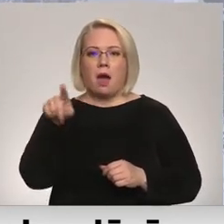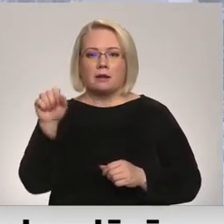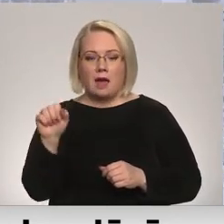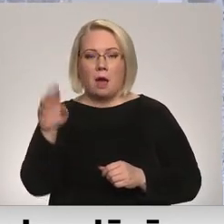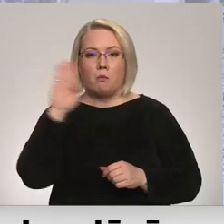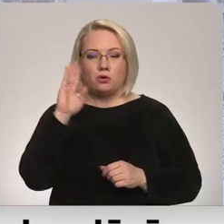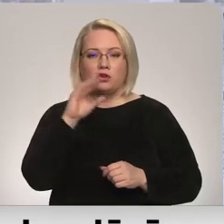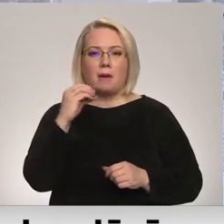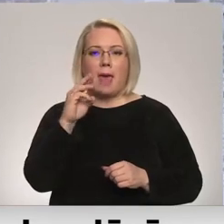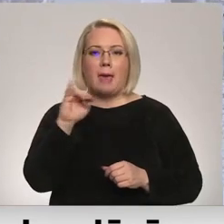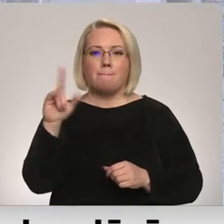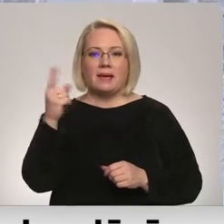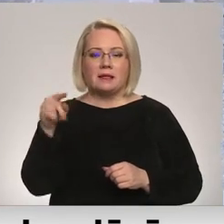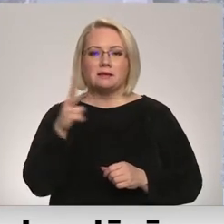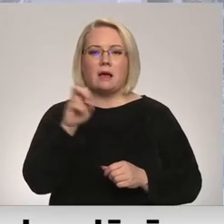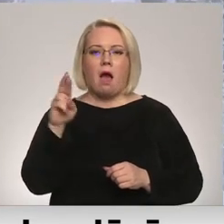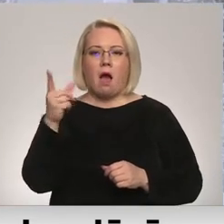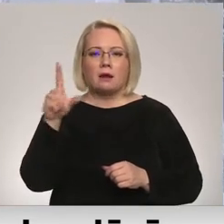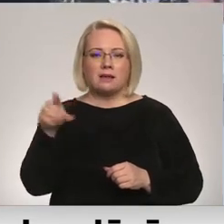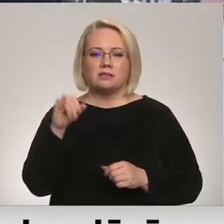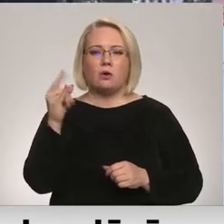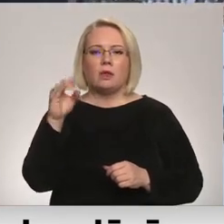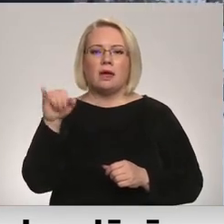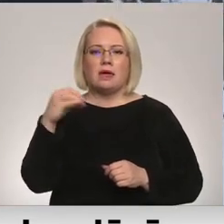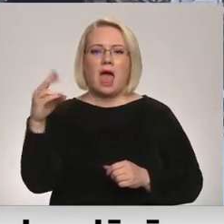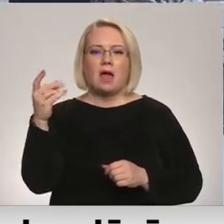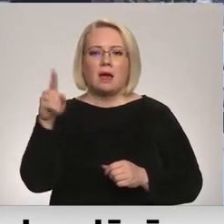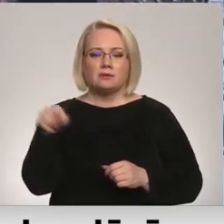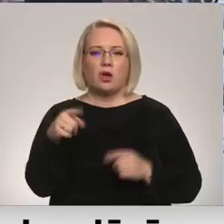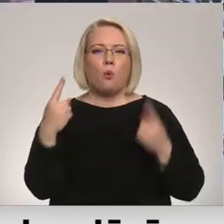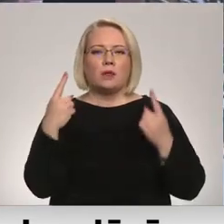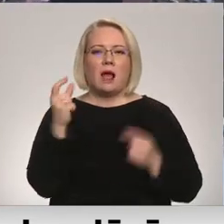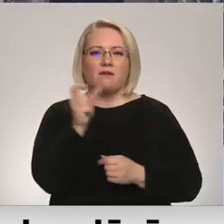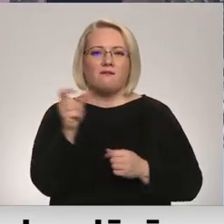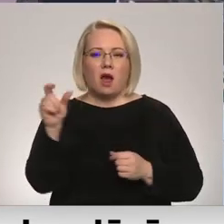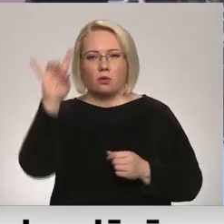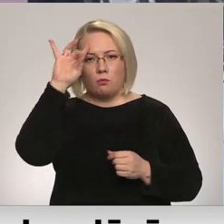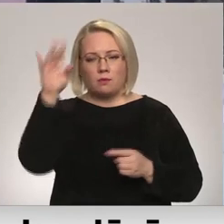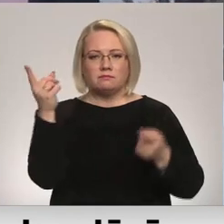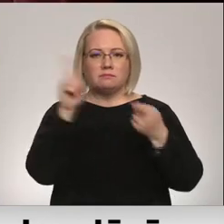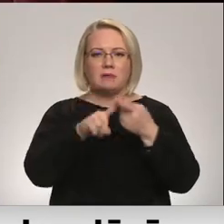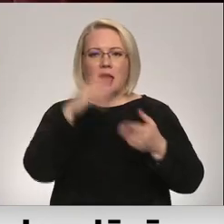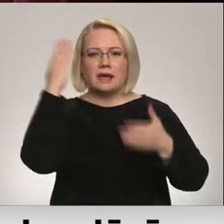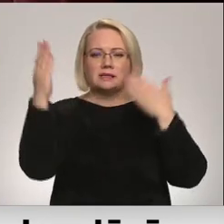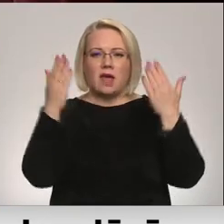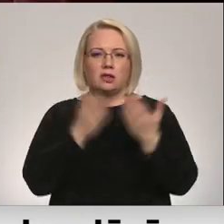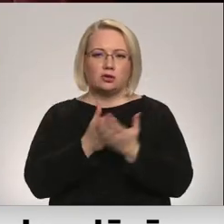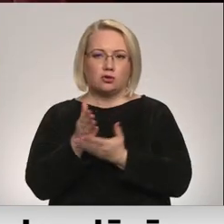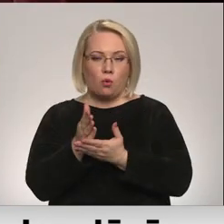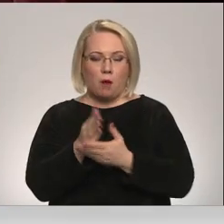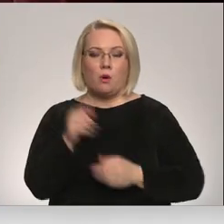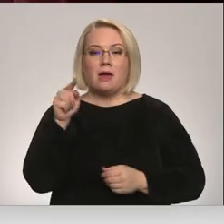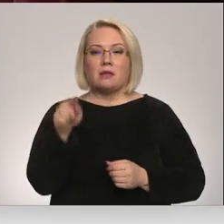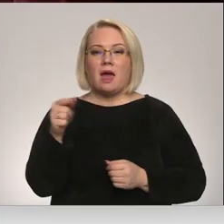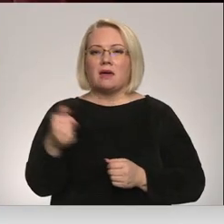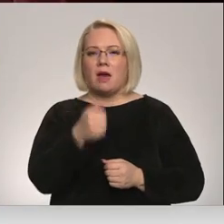Kārlis un Jēkaps. Tieslietu ministrijas pārstāvi atzīst, unikālo vārdu popularitāti bieži saistīt ar izklēdes industriju. Ja tajā gadā